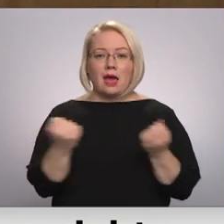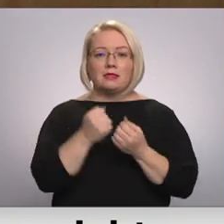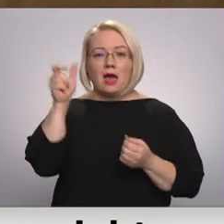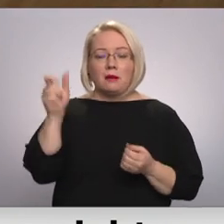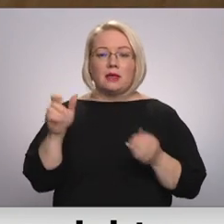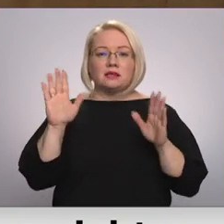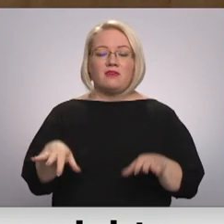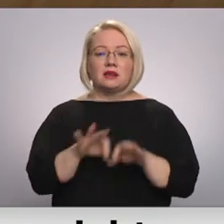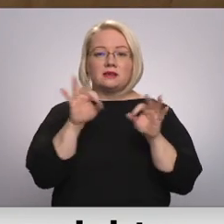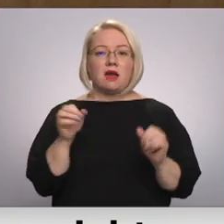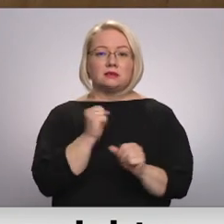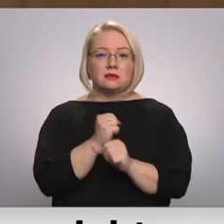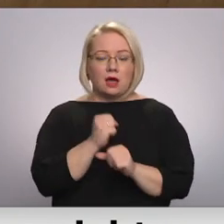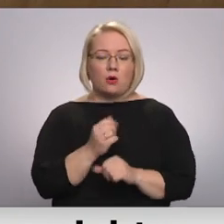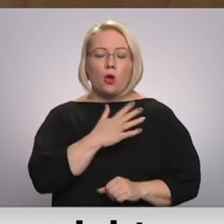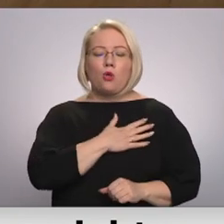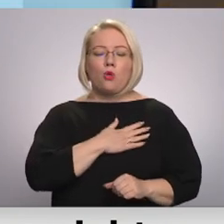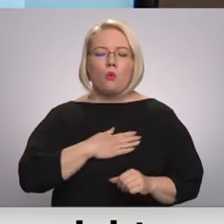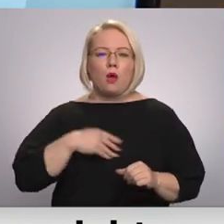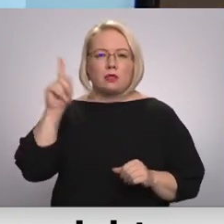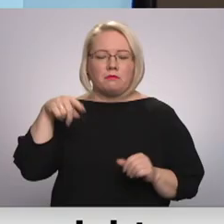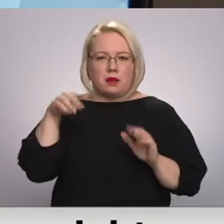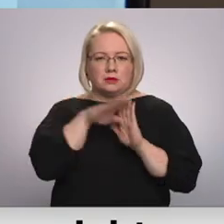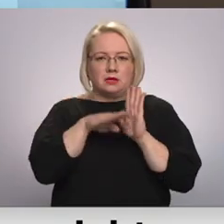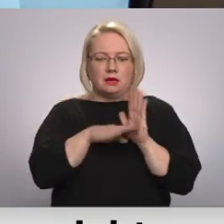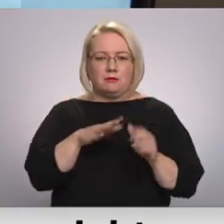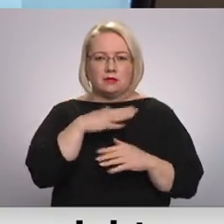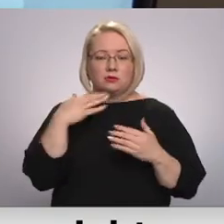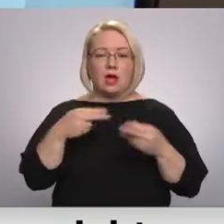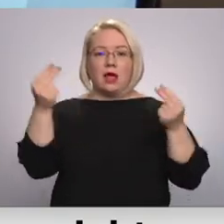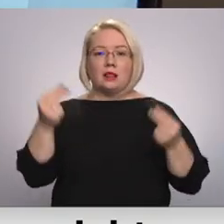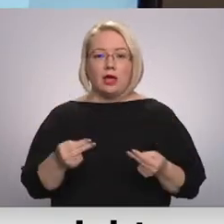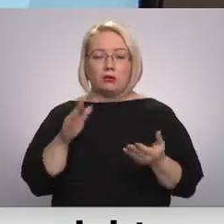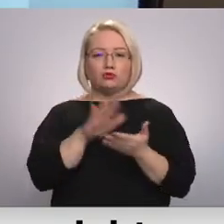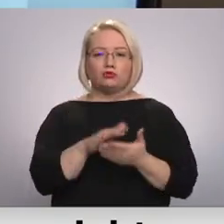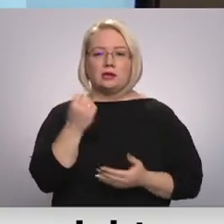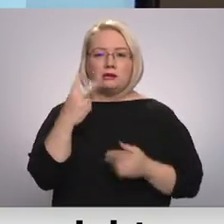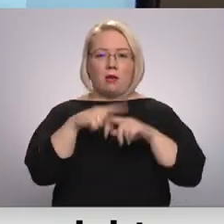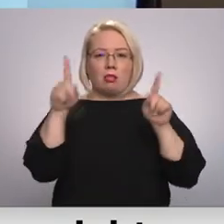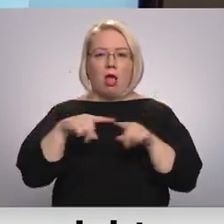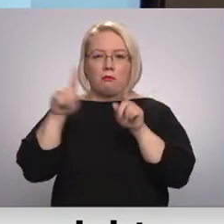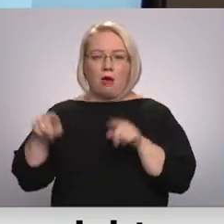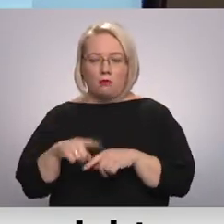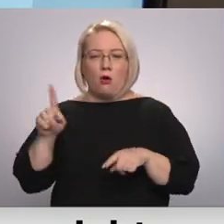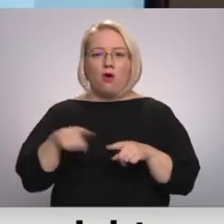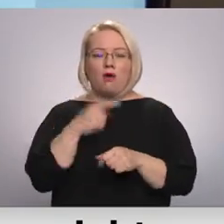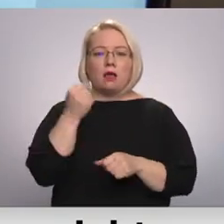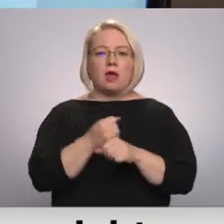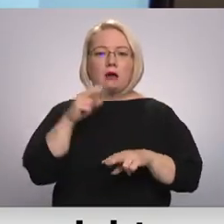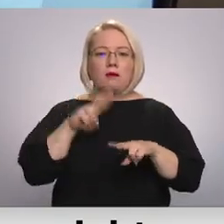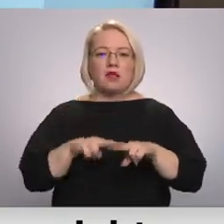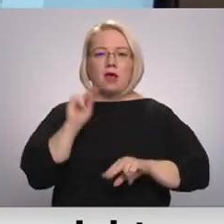pildīt savas pienākumus, esot ļoti birokratizēts. Jau pats līgums uz 13 lapām. Un kur vēl visa darba vietas